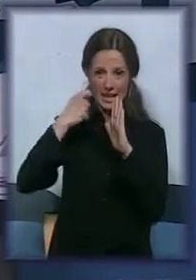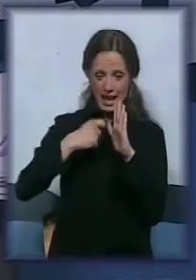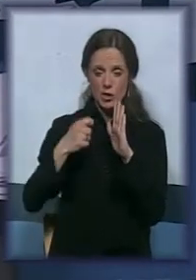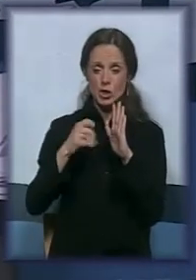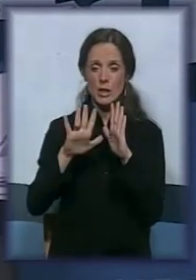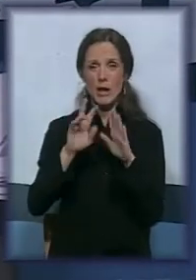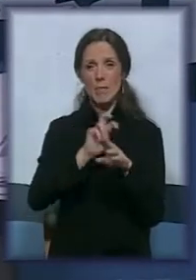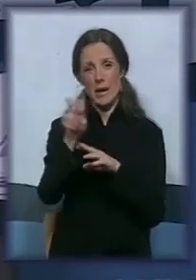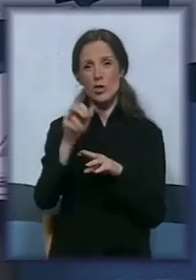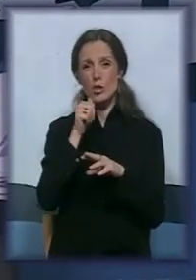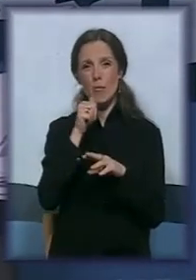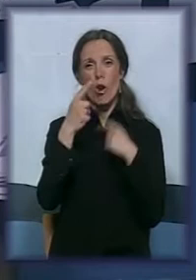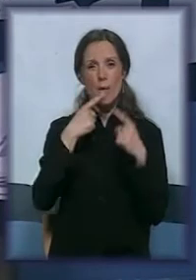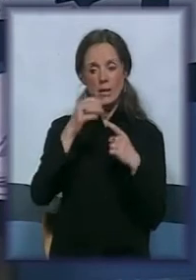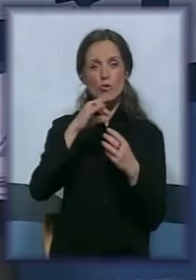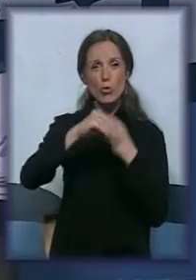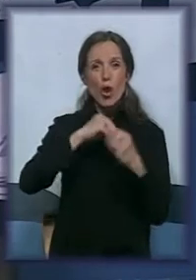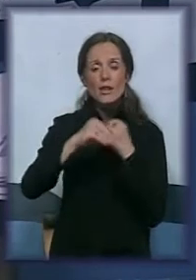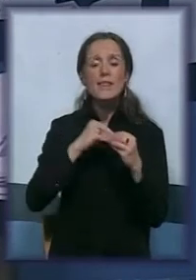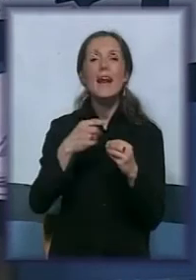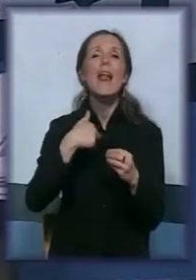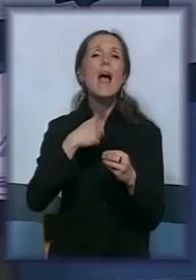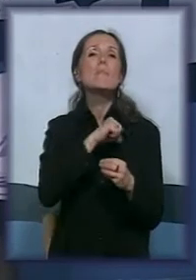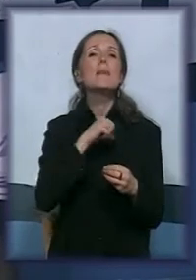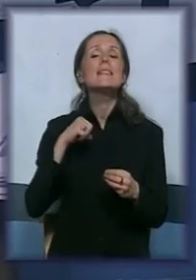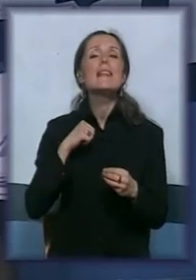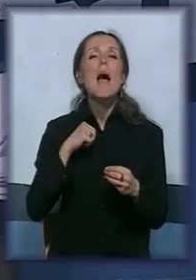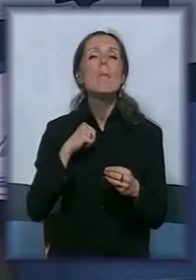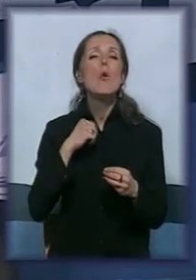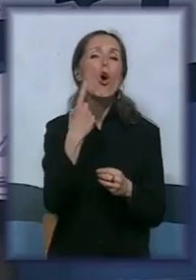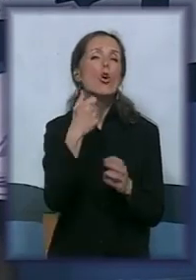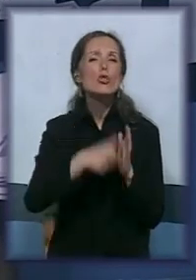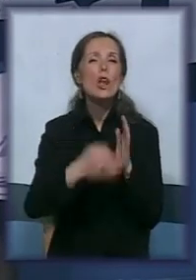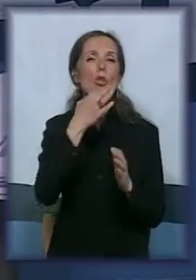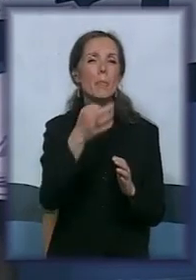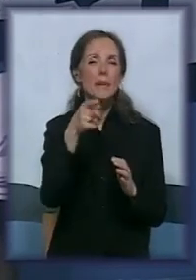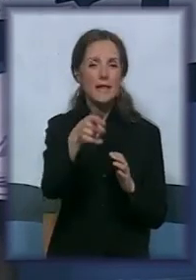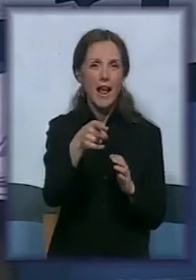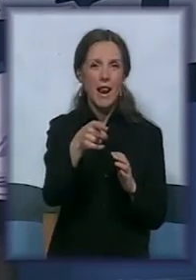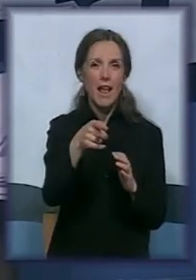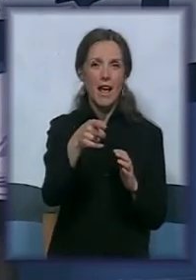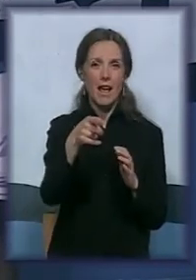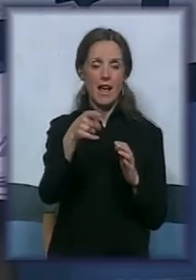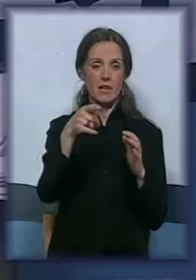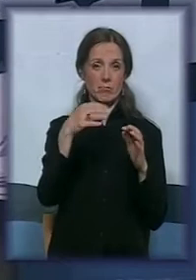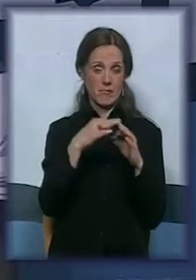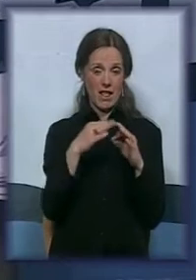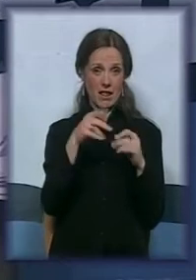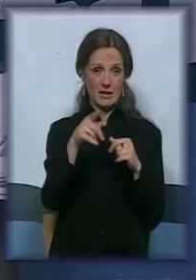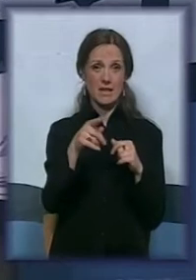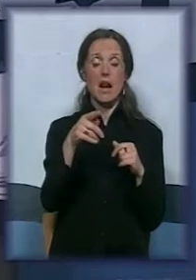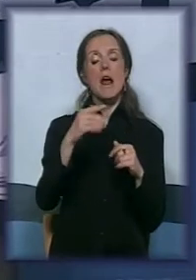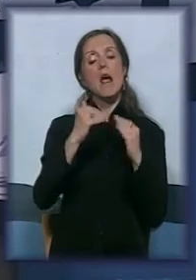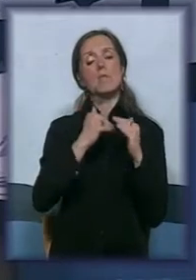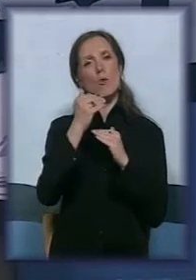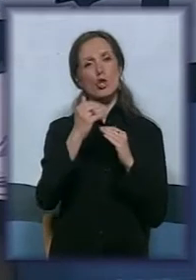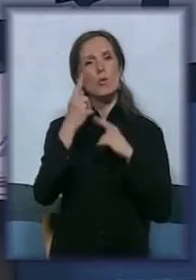i na priču koju su roditelji, da li, ja bih samo između pitala još jednu stvar, kada pričat ćemo